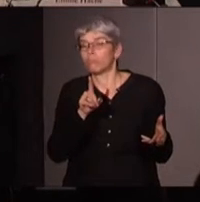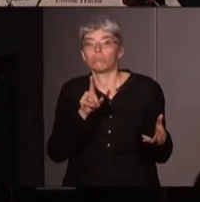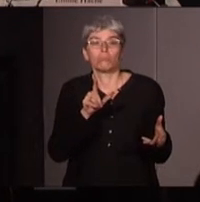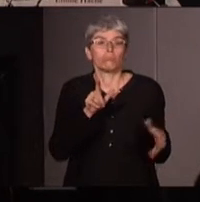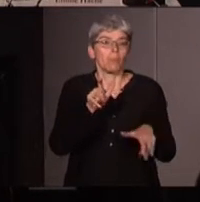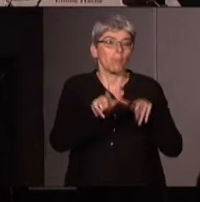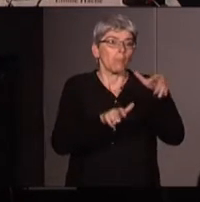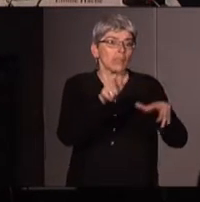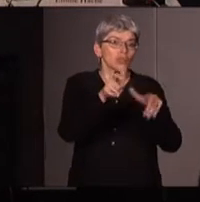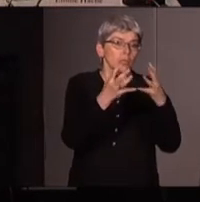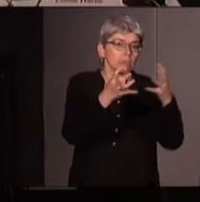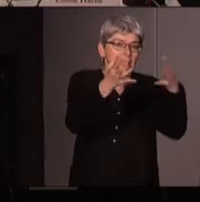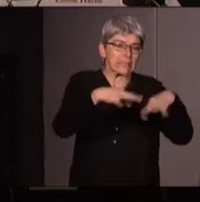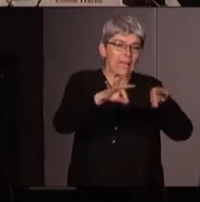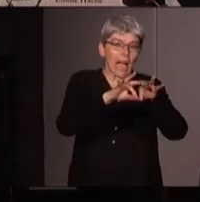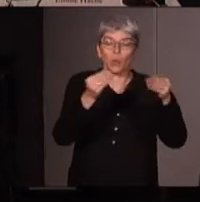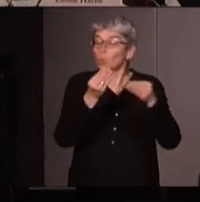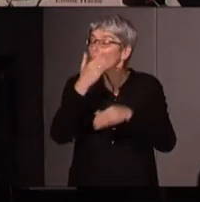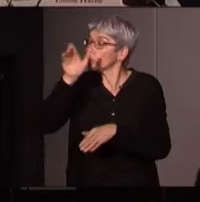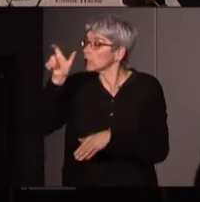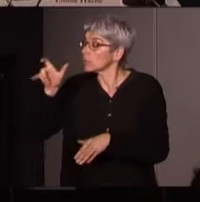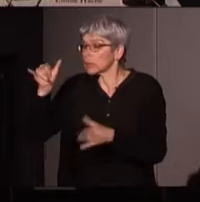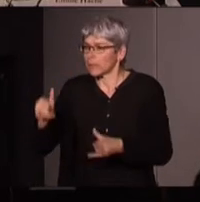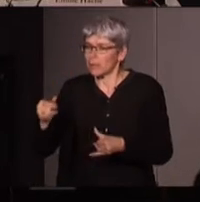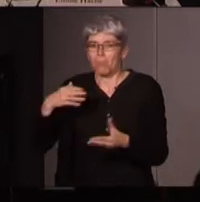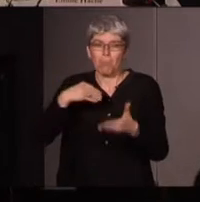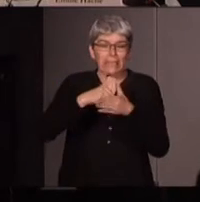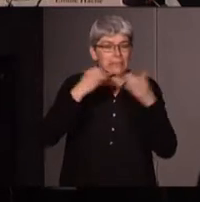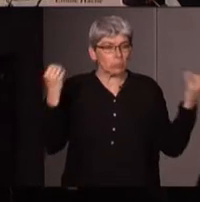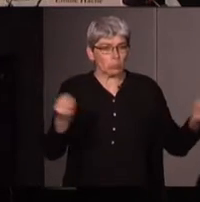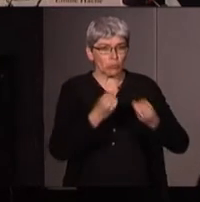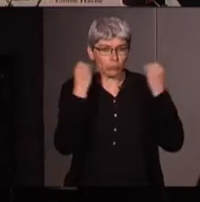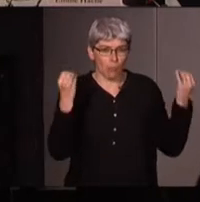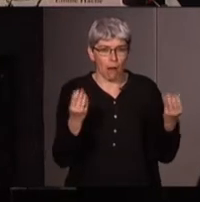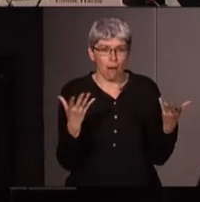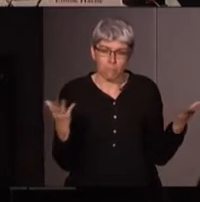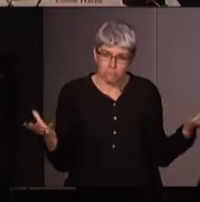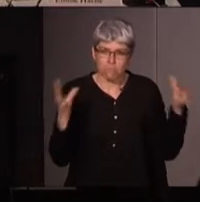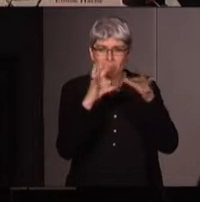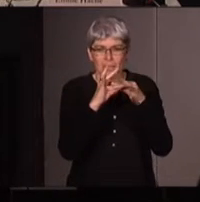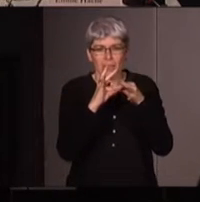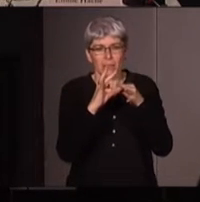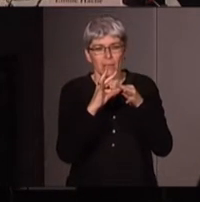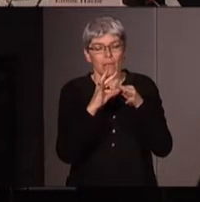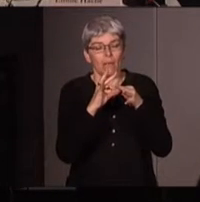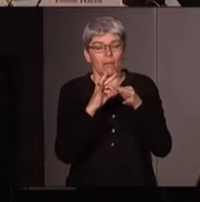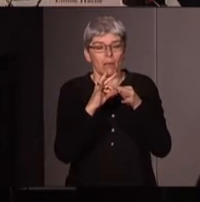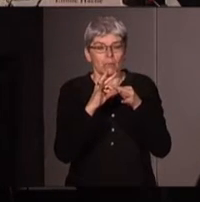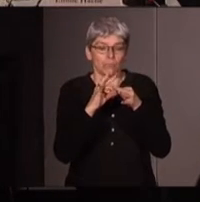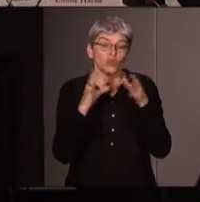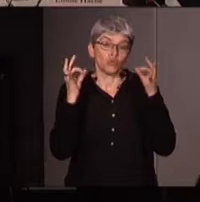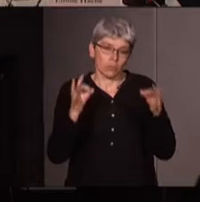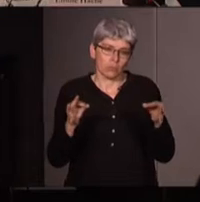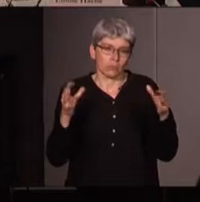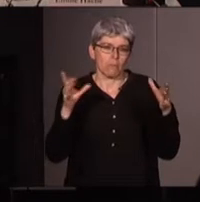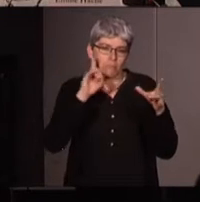personnes finalement dans la salle qui ont pu participer à des mouvements à un moment qui se sont rapprochés de l'écoféminisme ou qui l'ont assumé